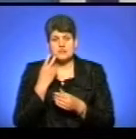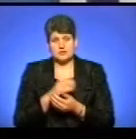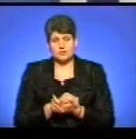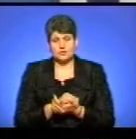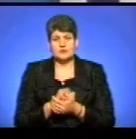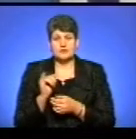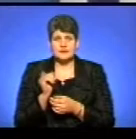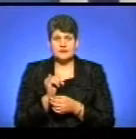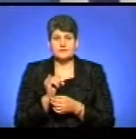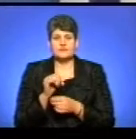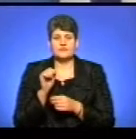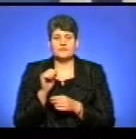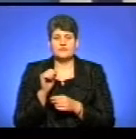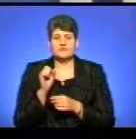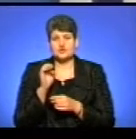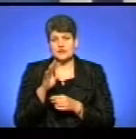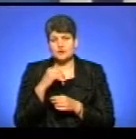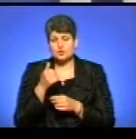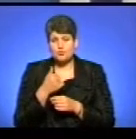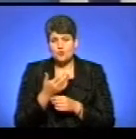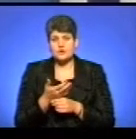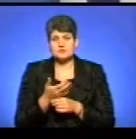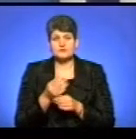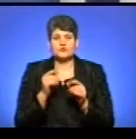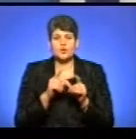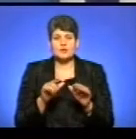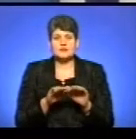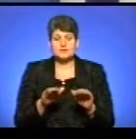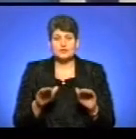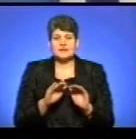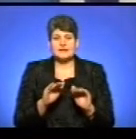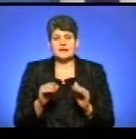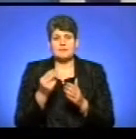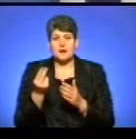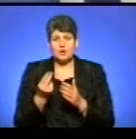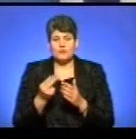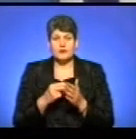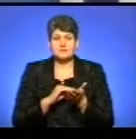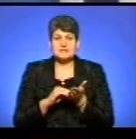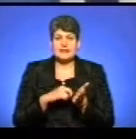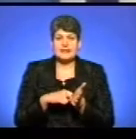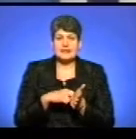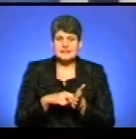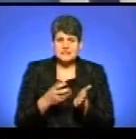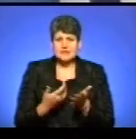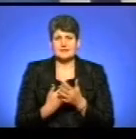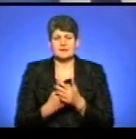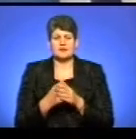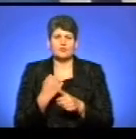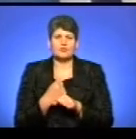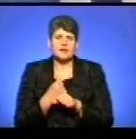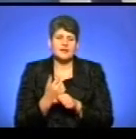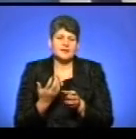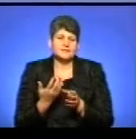І, звичайно, в 2014 році в школах, садочках дітки малювали, писали листи. Вони робили